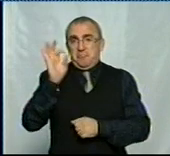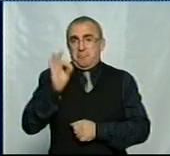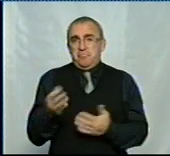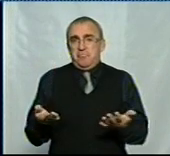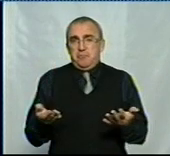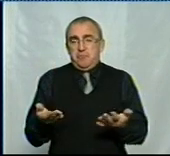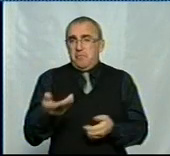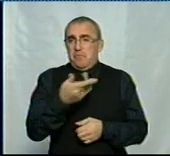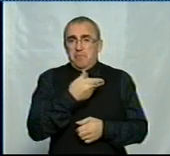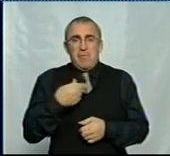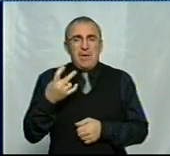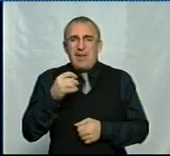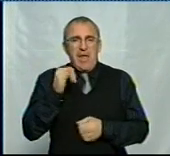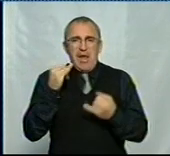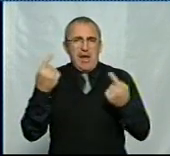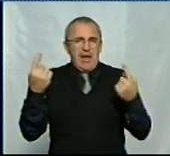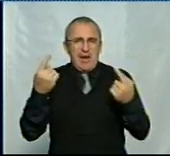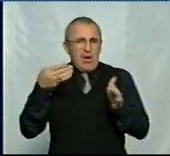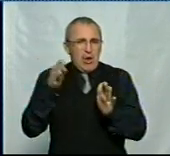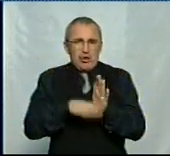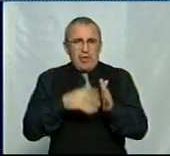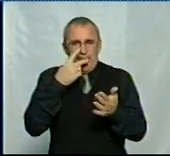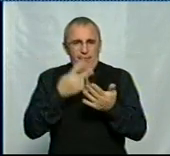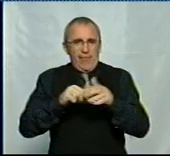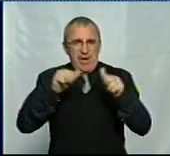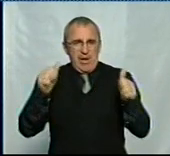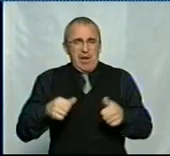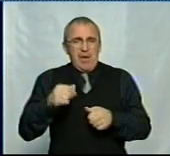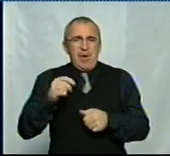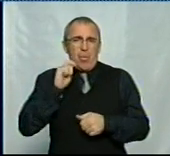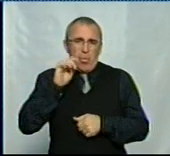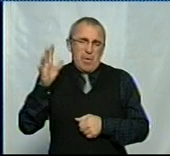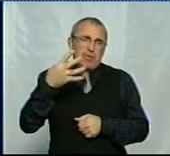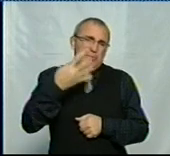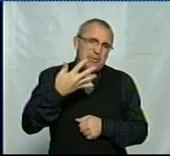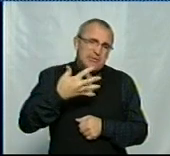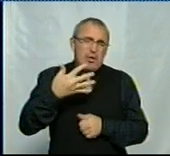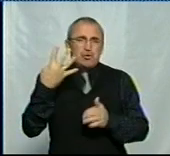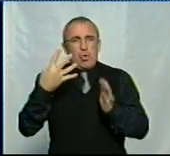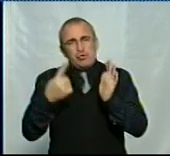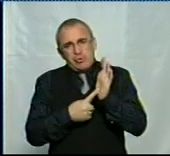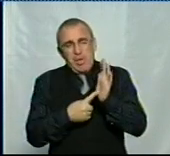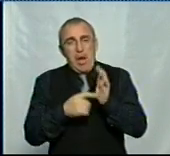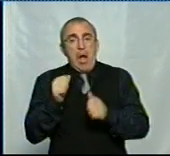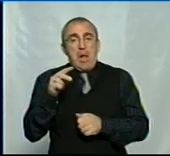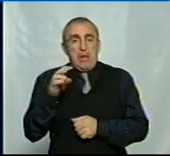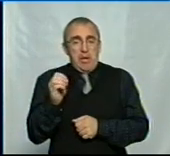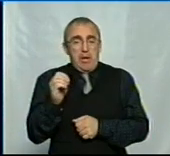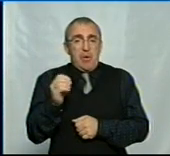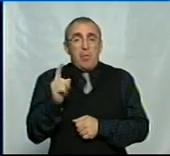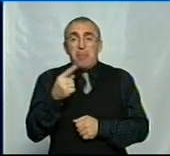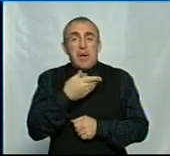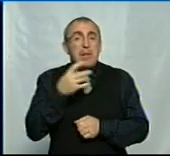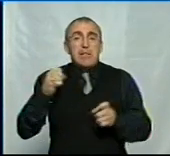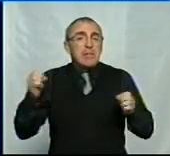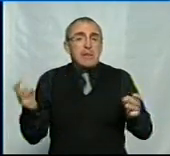Так, ми не найгірше виглядаємо в Україні, там, де є 50, 46 і таке інше. Але, чому ми не